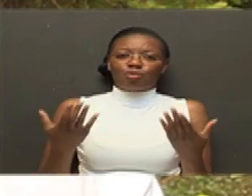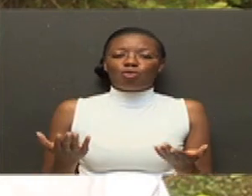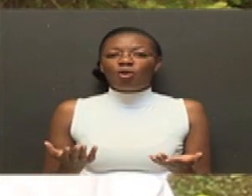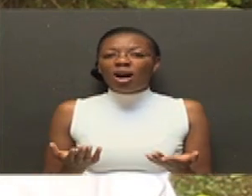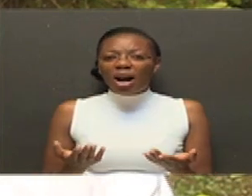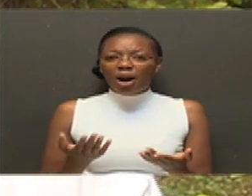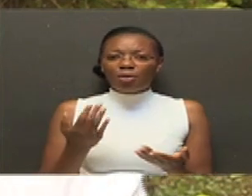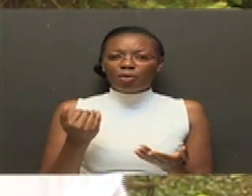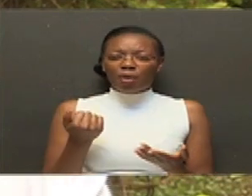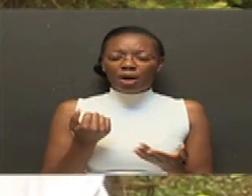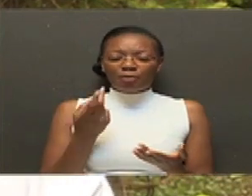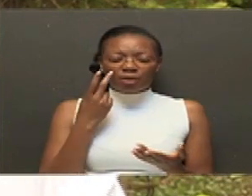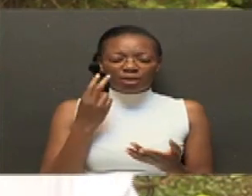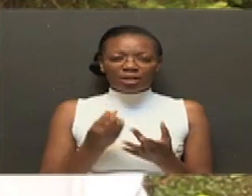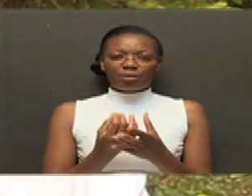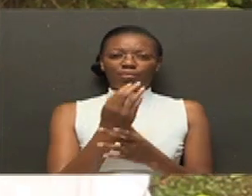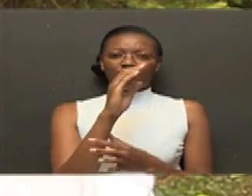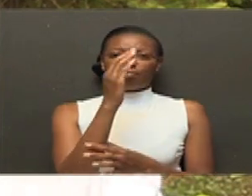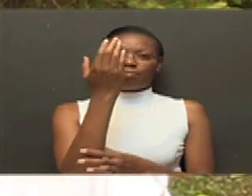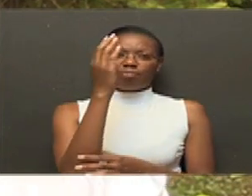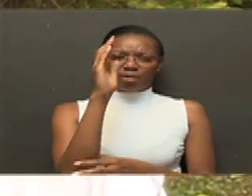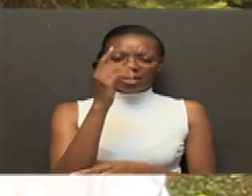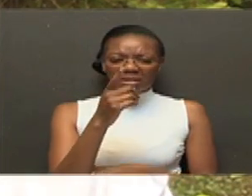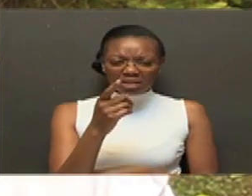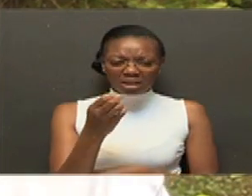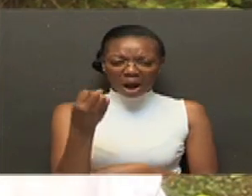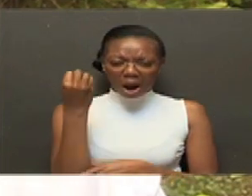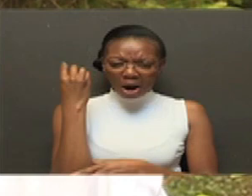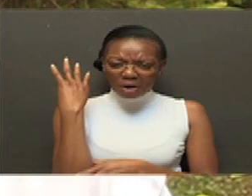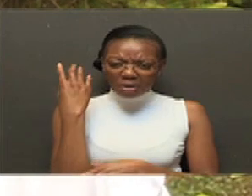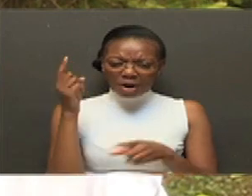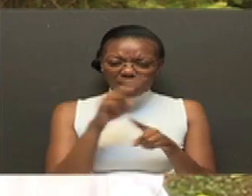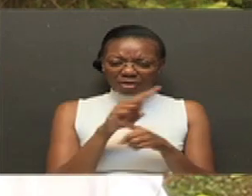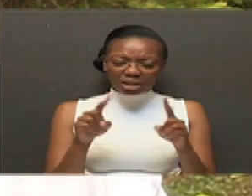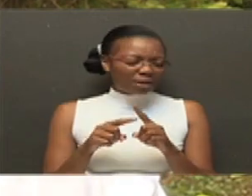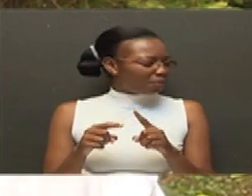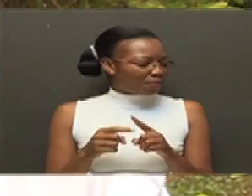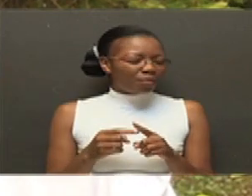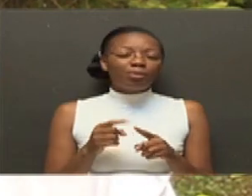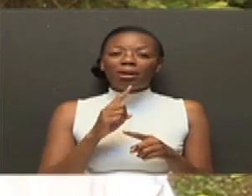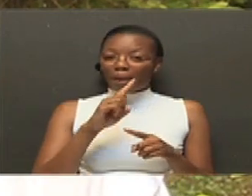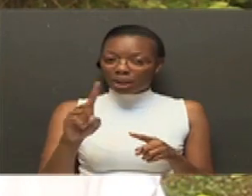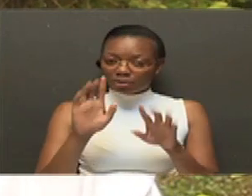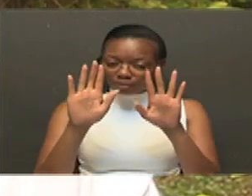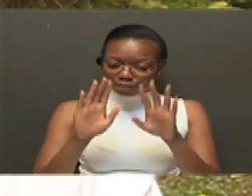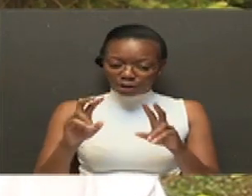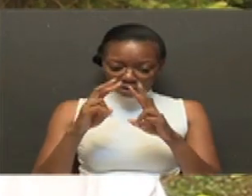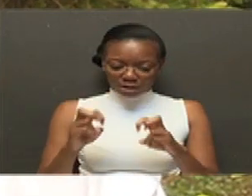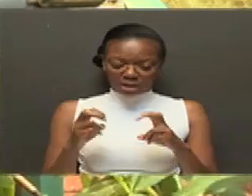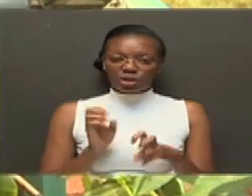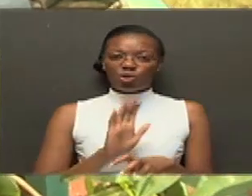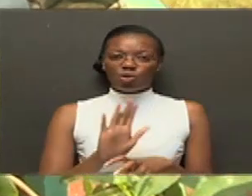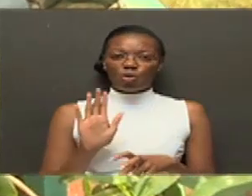propagate. Sababu kwanza umeona muti. Ni indigenous, haina information. So, wewe mwenyewe diyo takuja na protocol ya kupropagate.